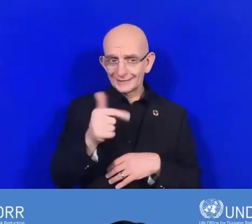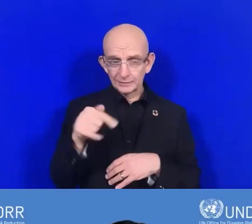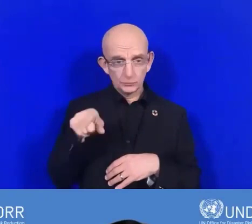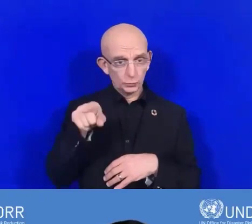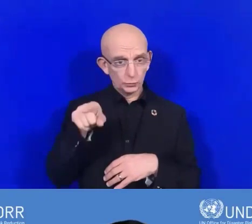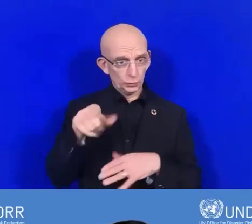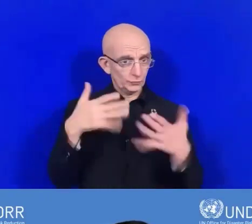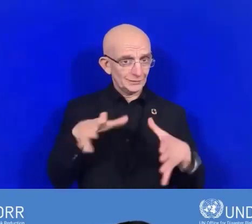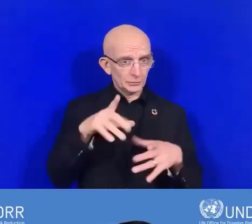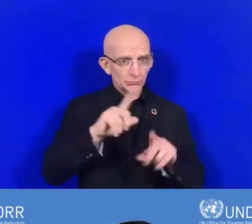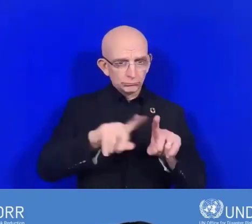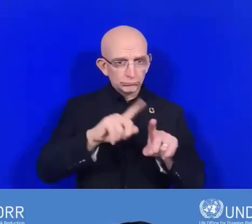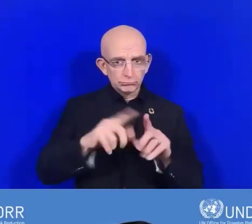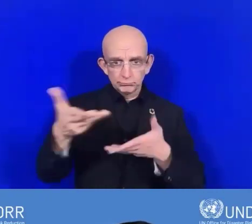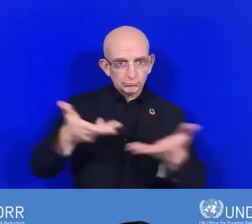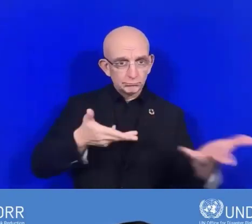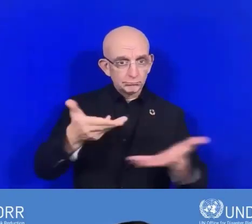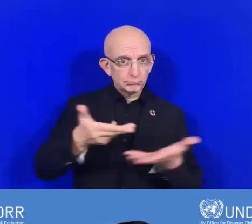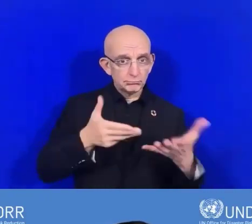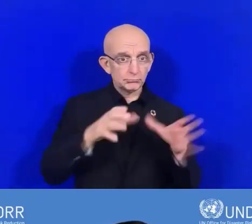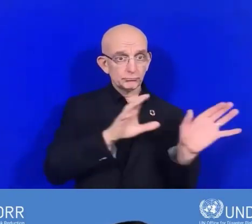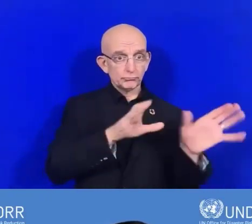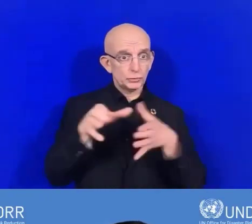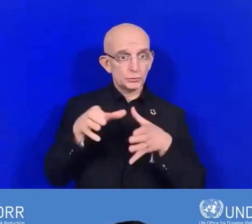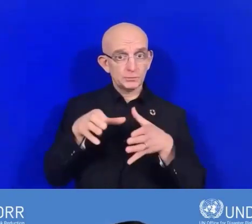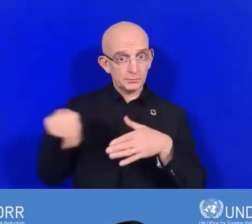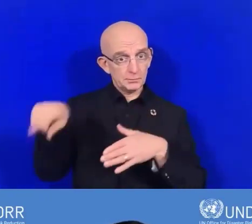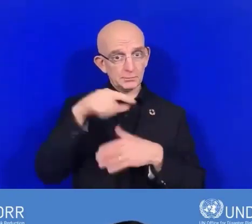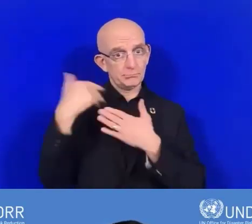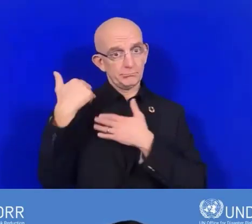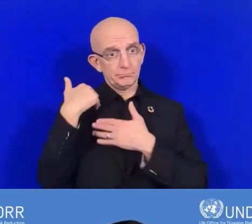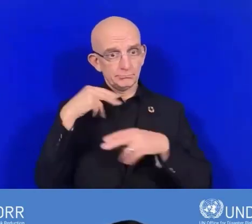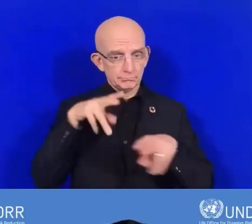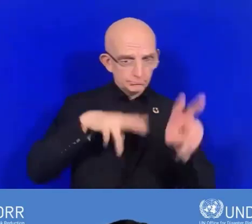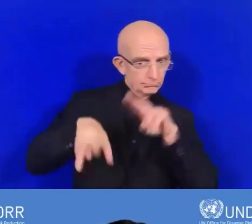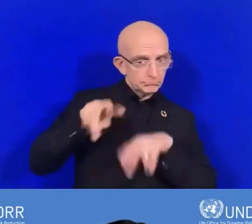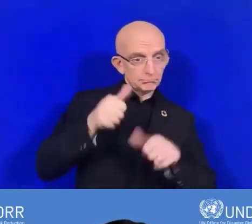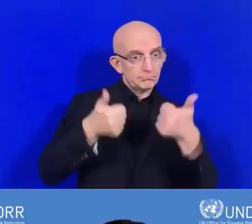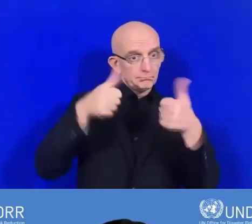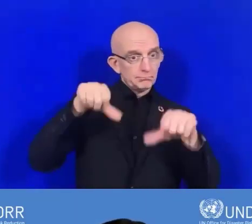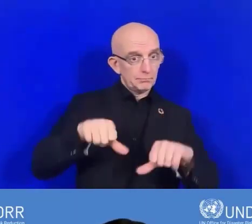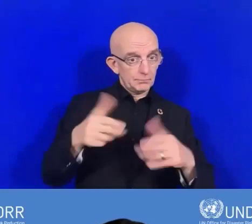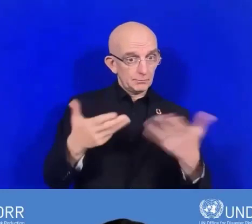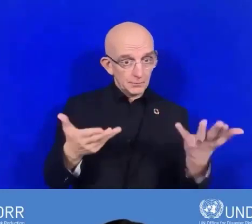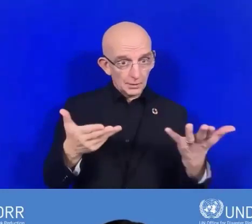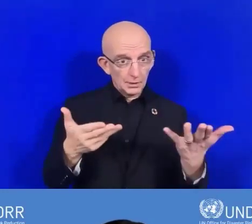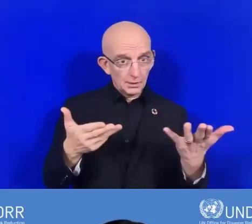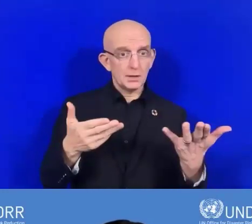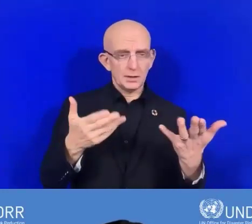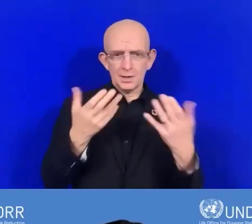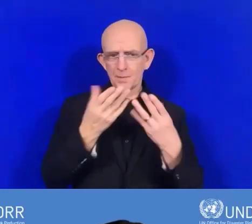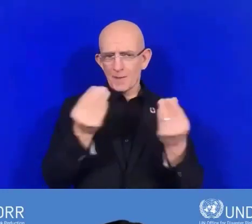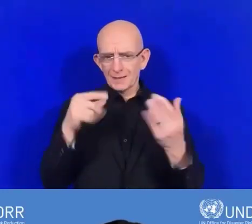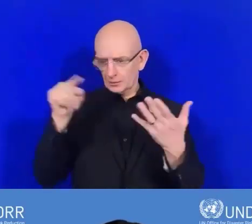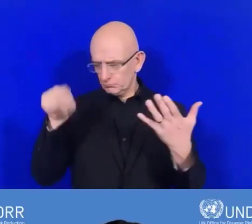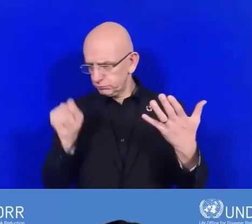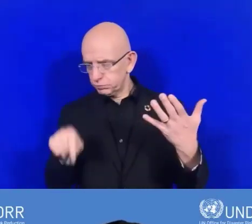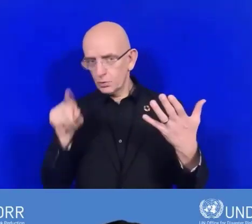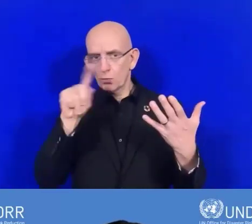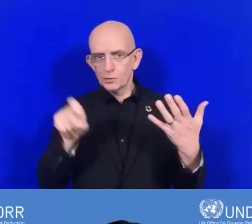ce qui, selon vous, pourrait être amélioré. Un exemple de ce que vous pouvez faire